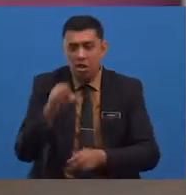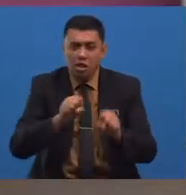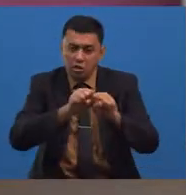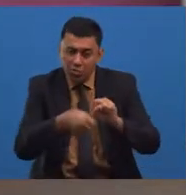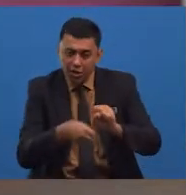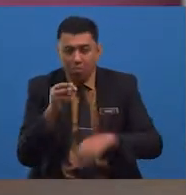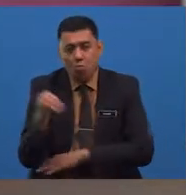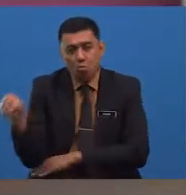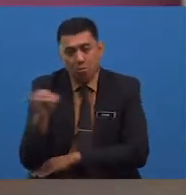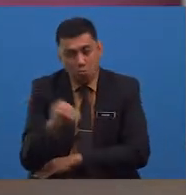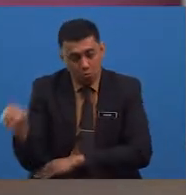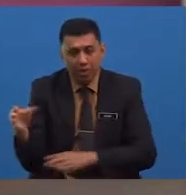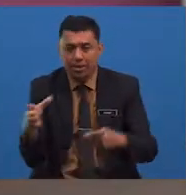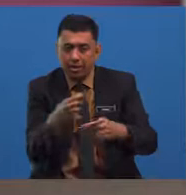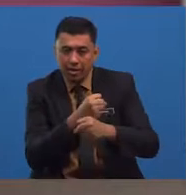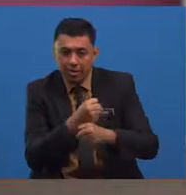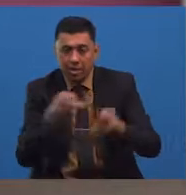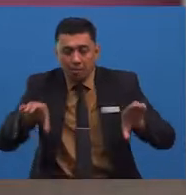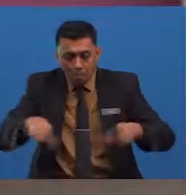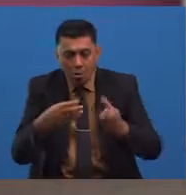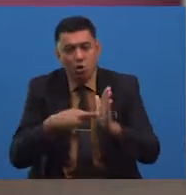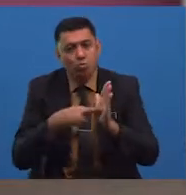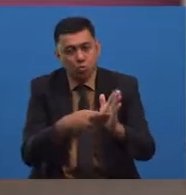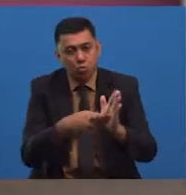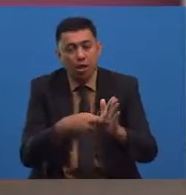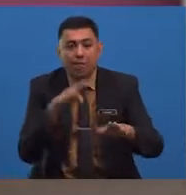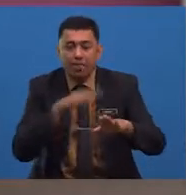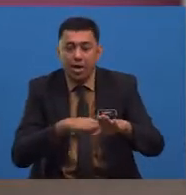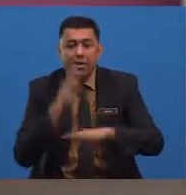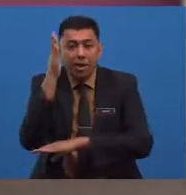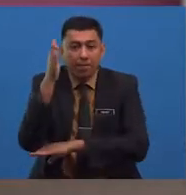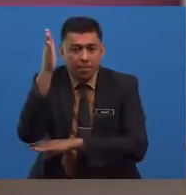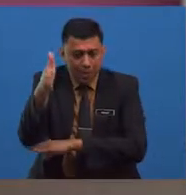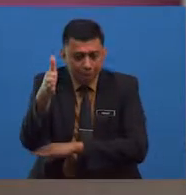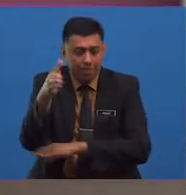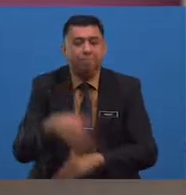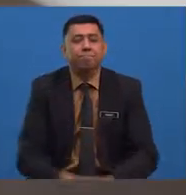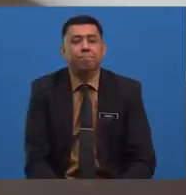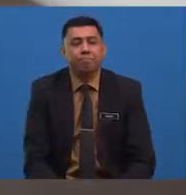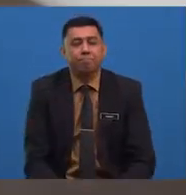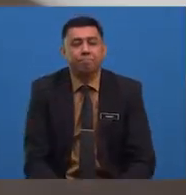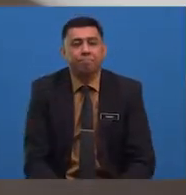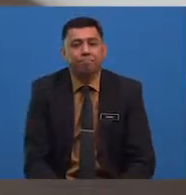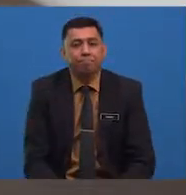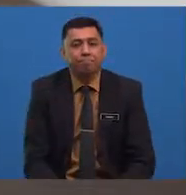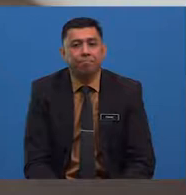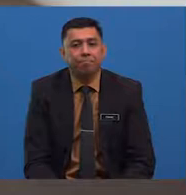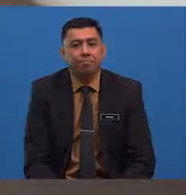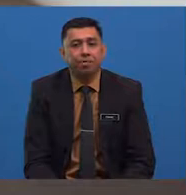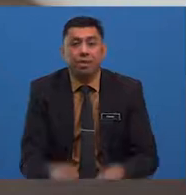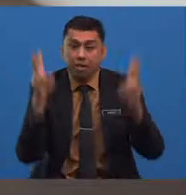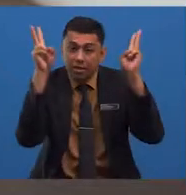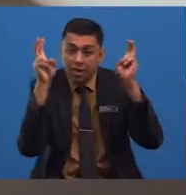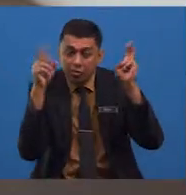murid-murid dapat membuat rujukan pada kemudian hari. Tajuk